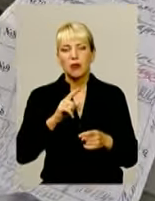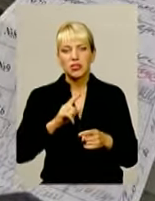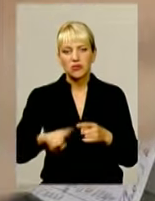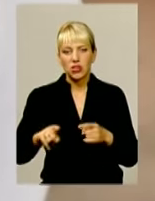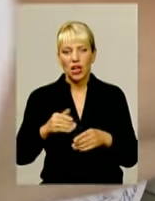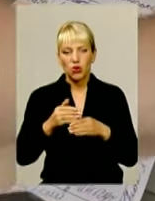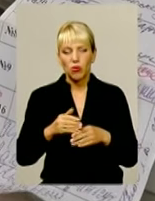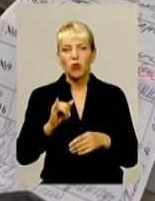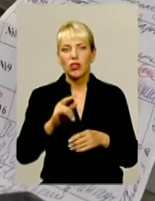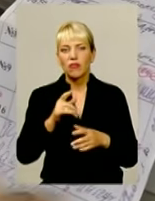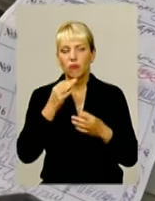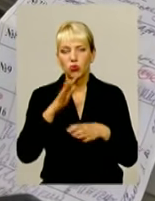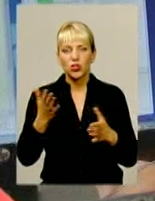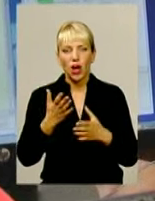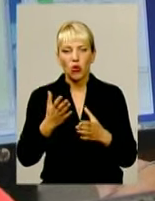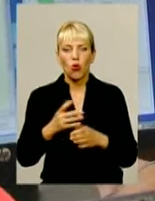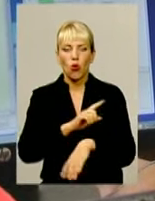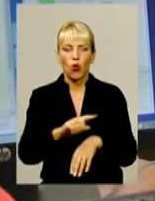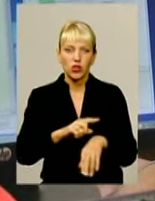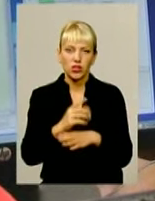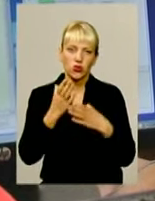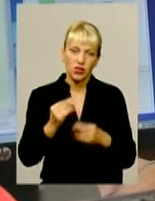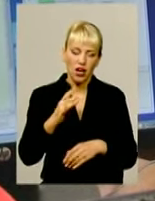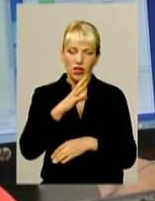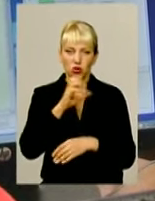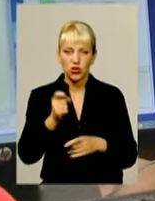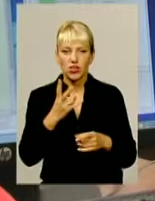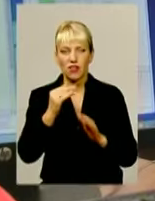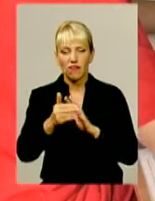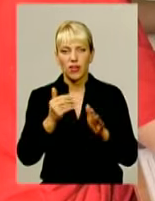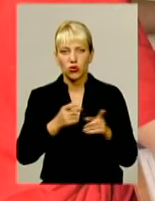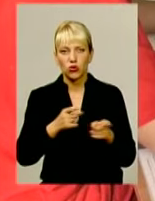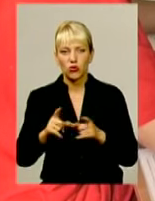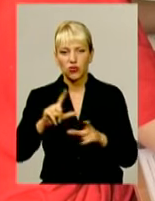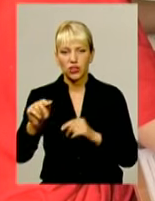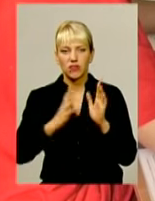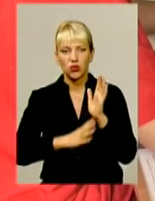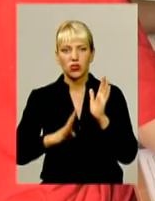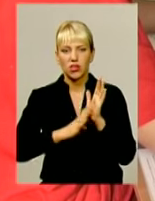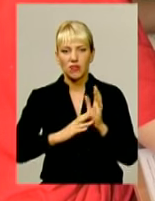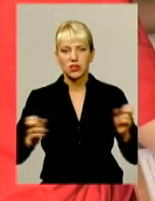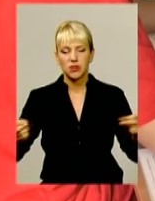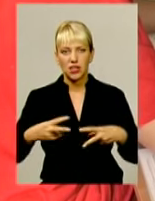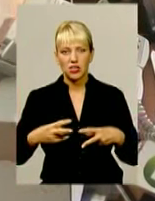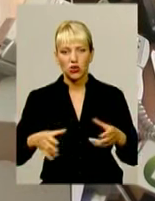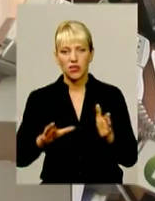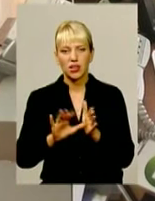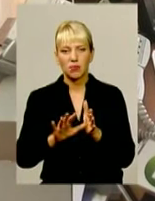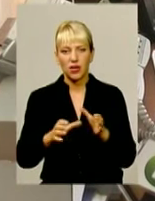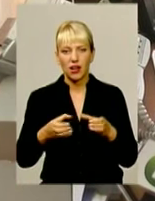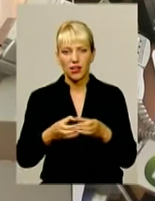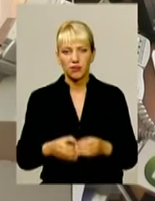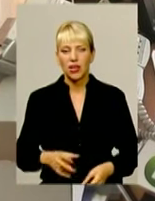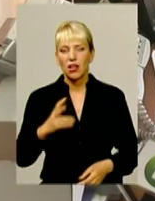катастроф. І в будь-яку годину, дня і ночі на виклик готові виїхати 99 спеціалізованих бригад. На